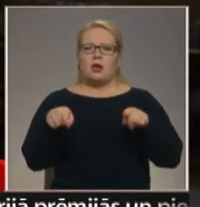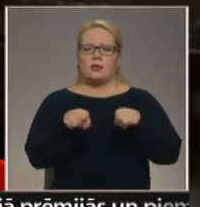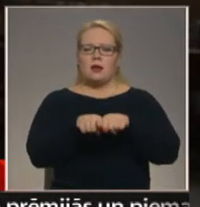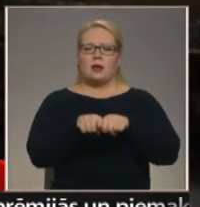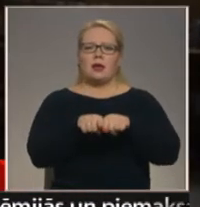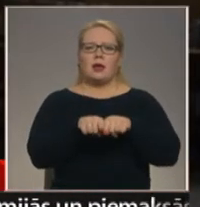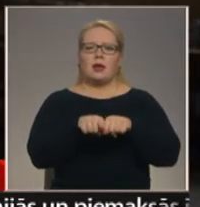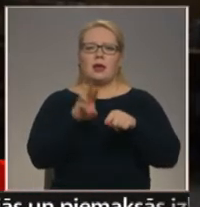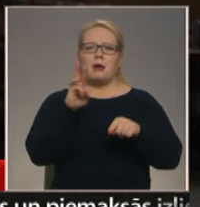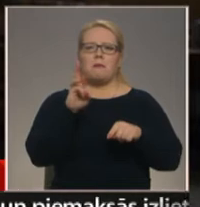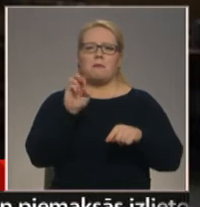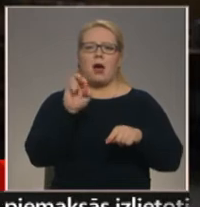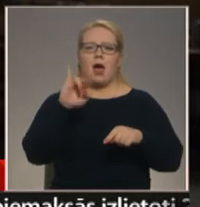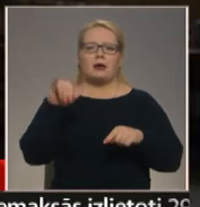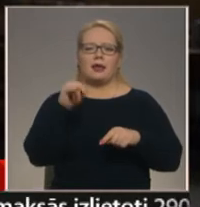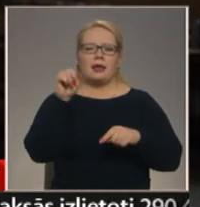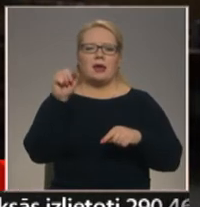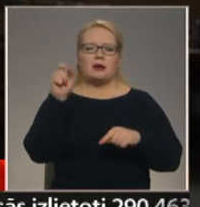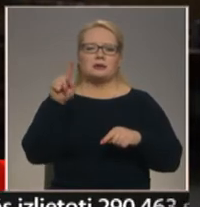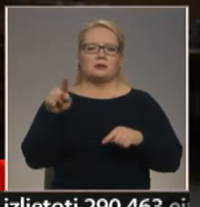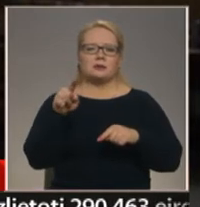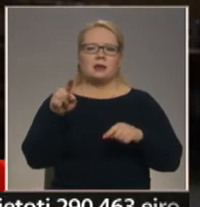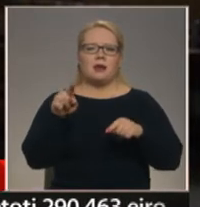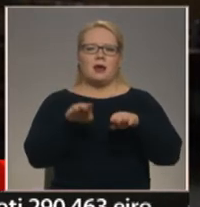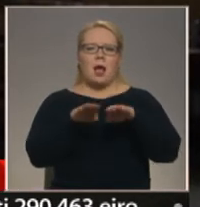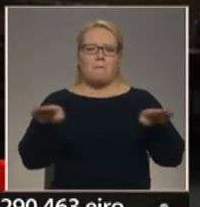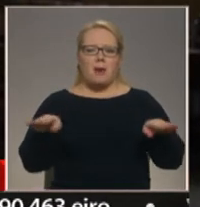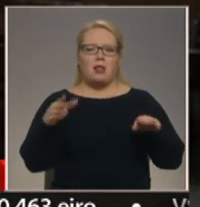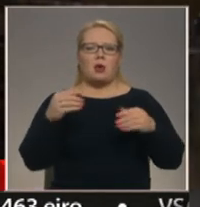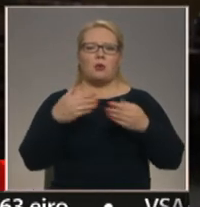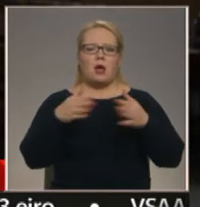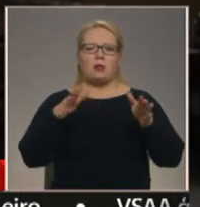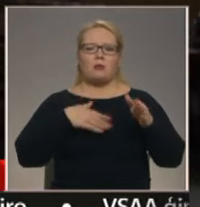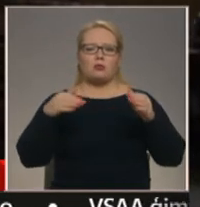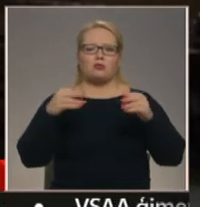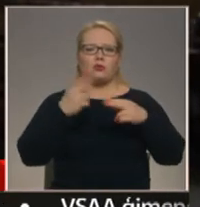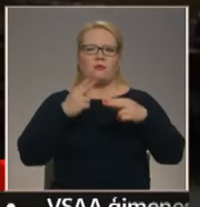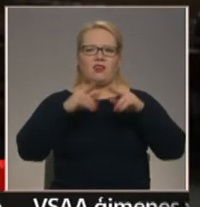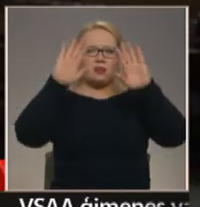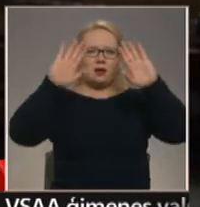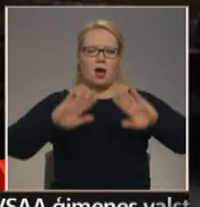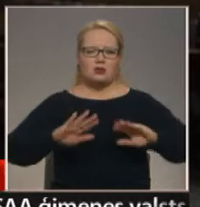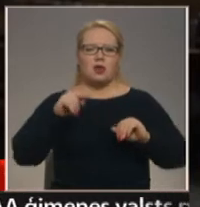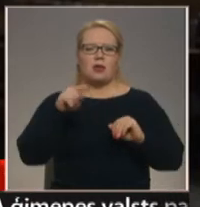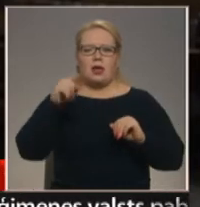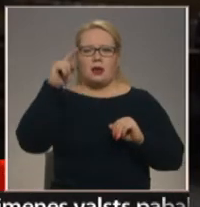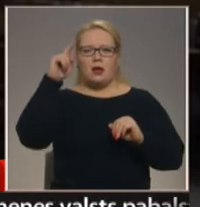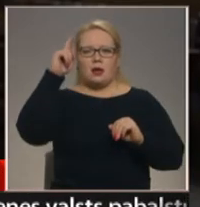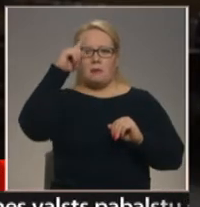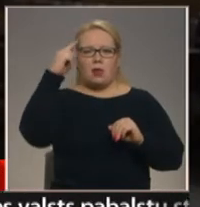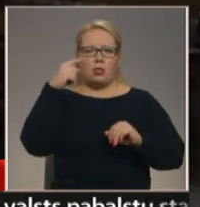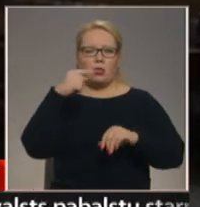tieši Marijas kapelā, kur tiek atklāta mūsu jaunā vitrāža, tad bija medpunkts, kurš bija gatavs